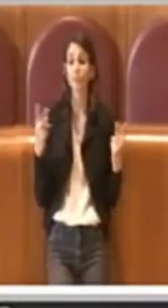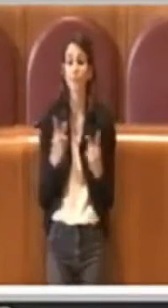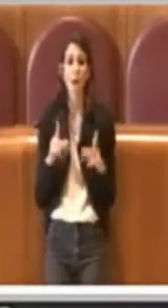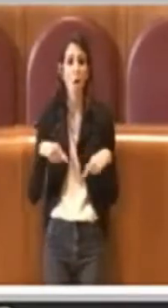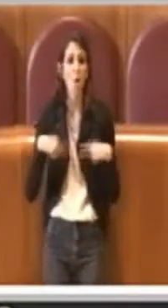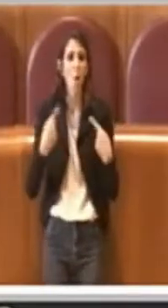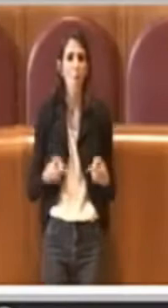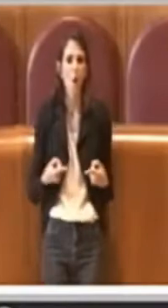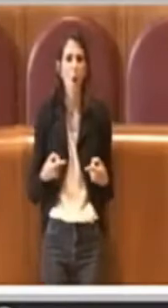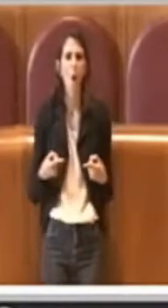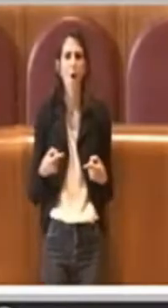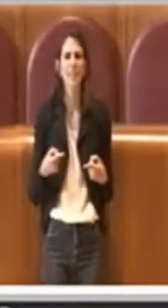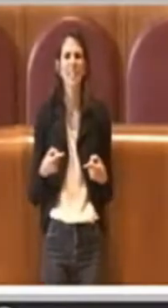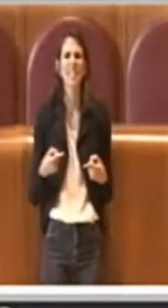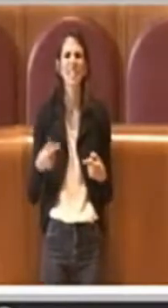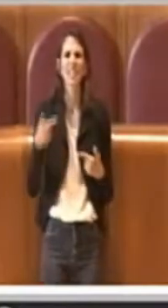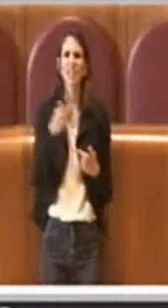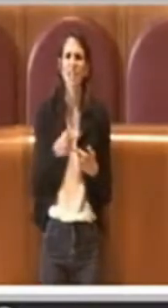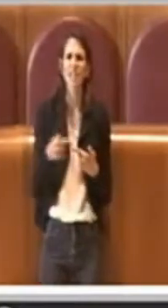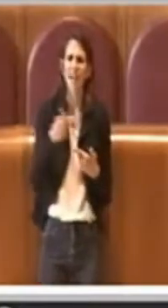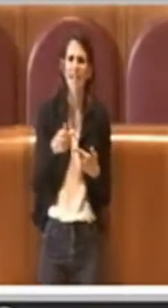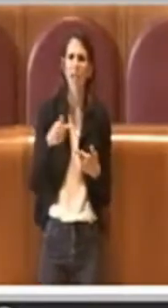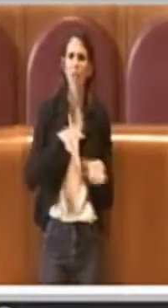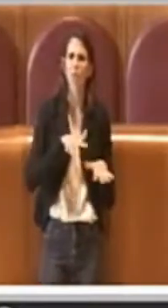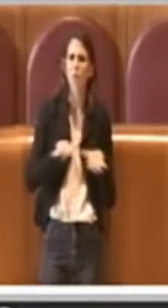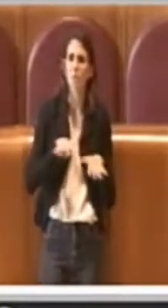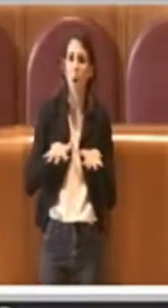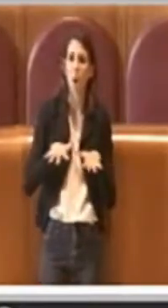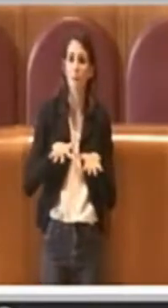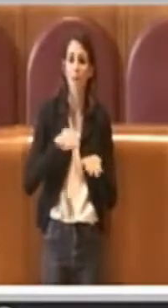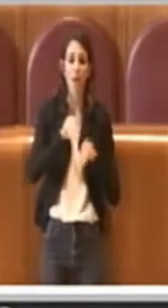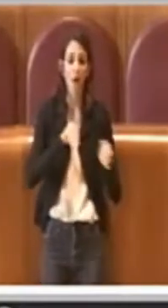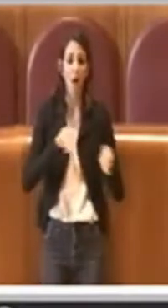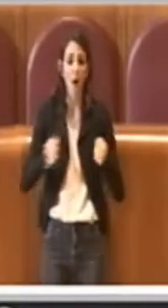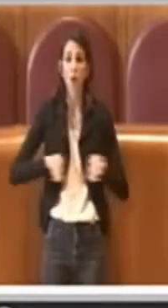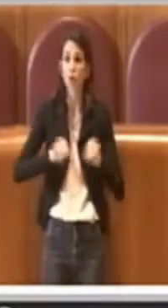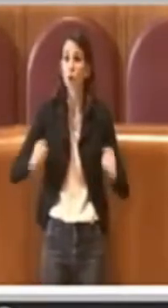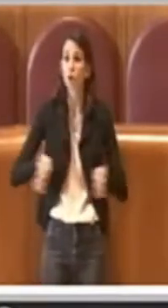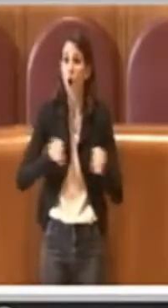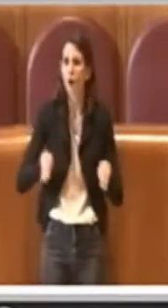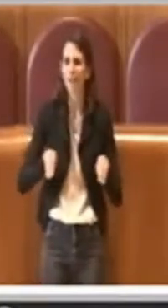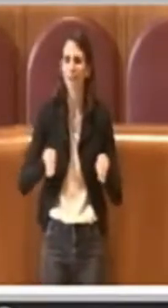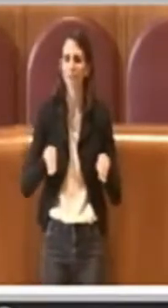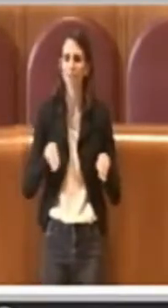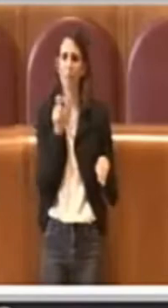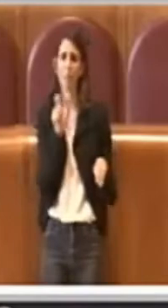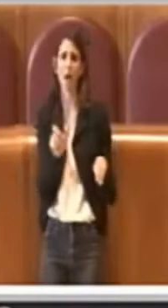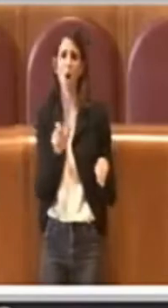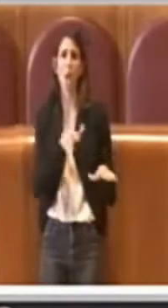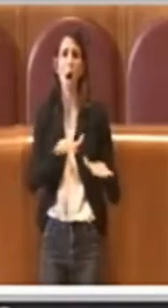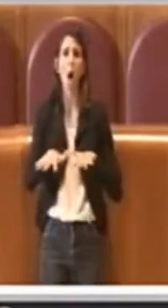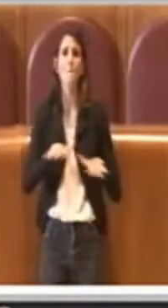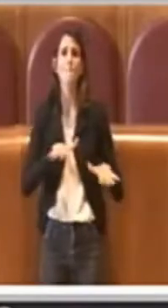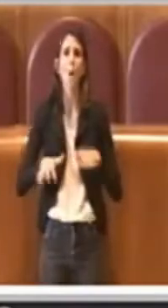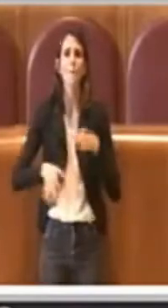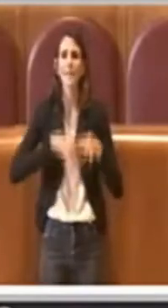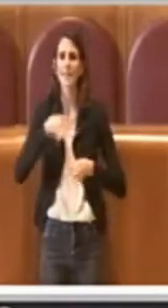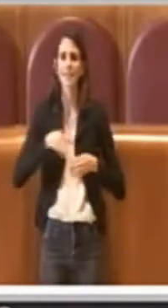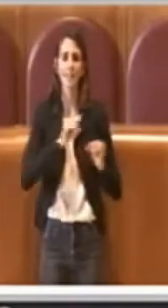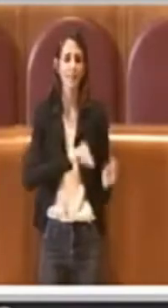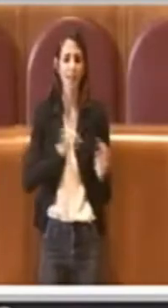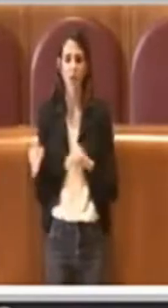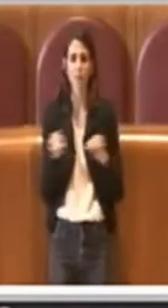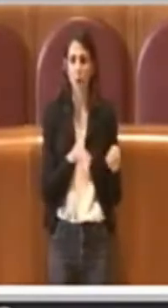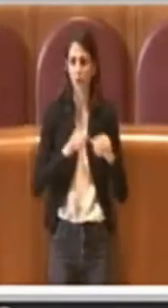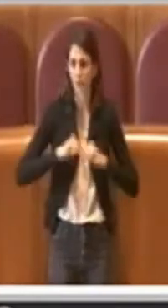chiede sui tridovagliatori mobili dove vengono collocati, sono mobili. Allora, io volevo fare una precisazione anche rispetto a diverse